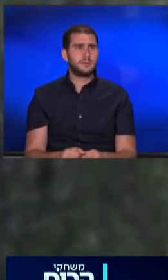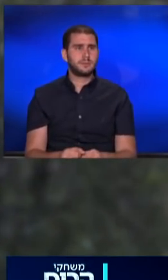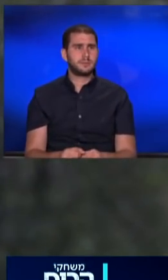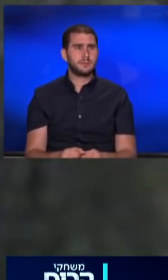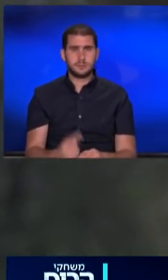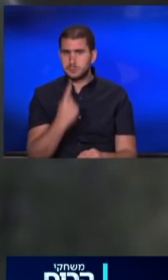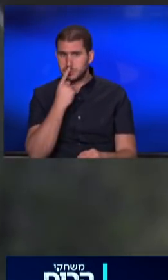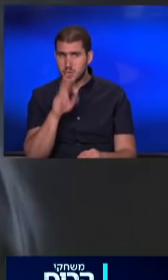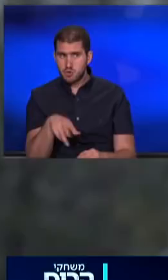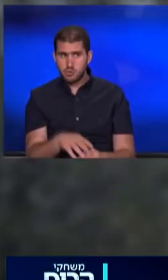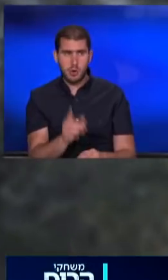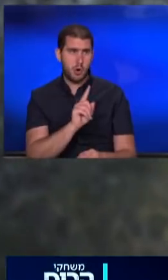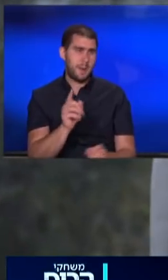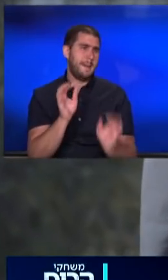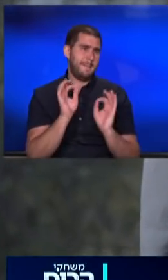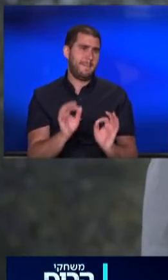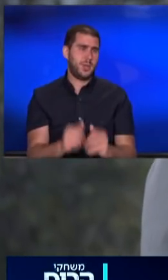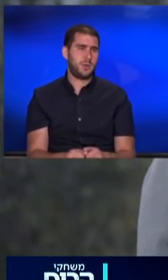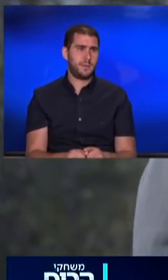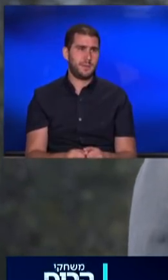מריח משהו? לא. ביידיוק.